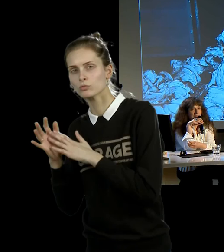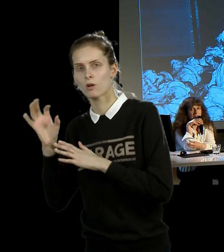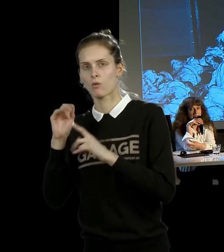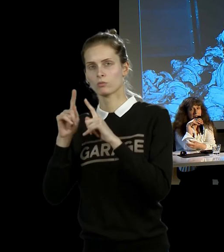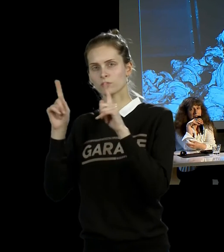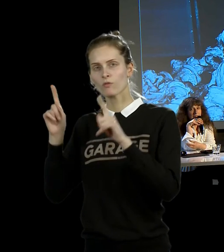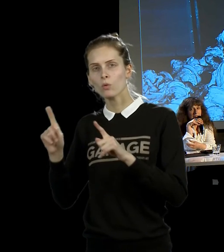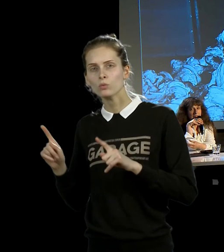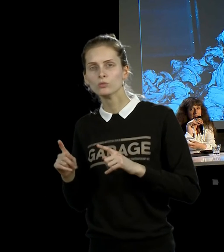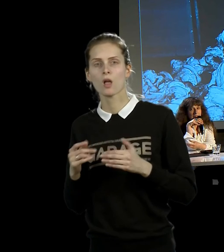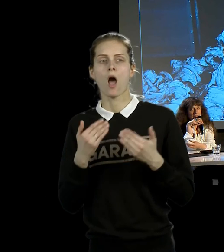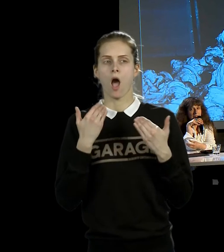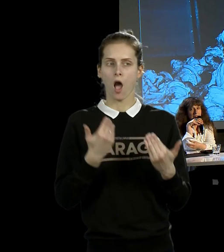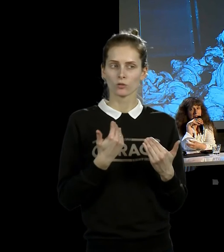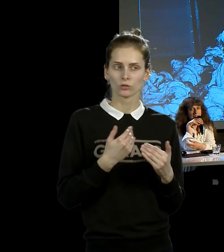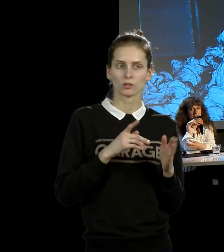Балканы.